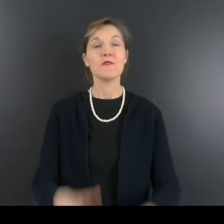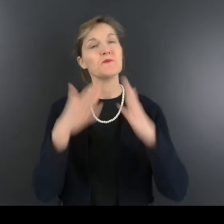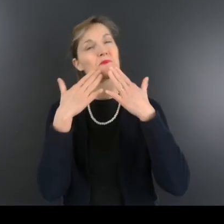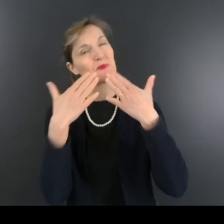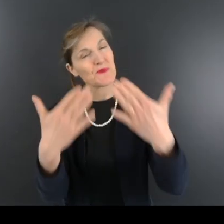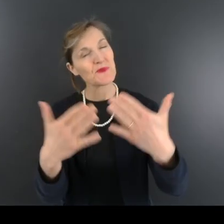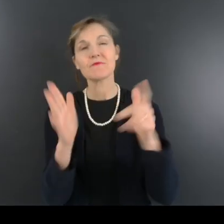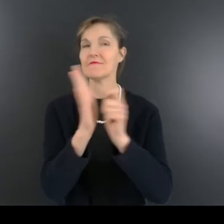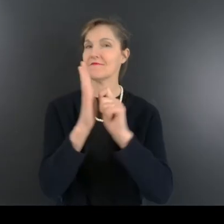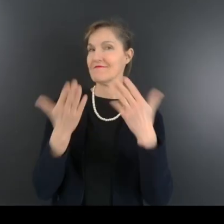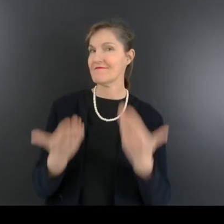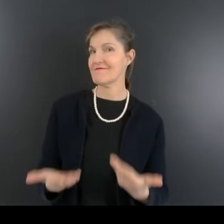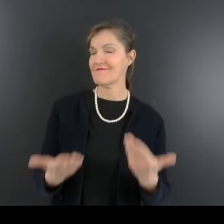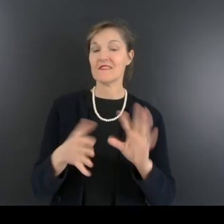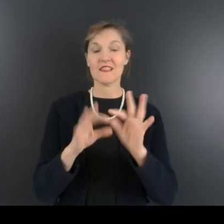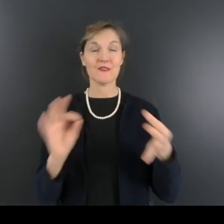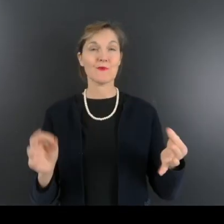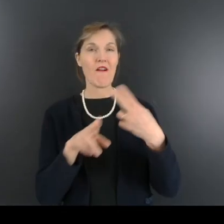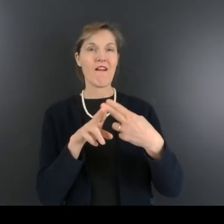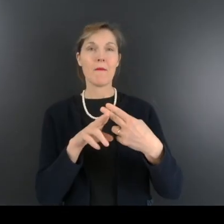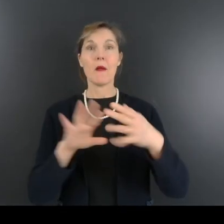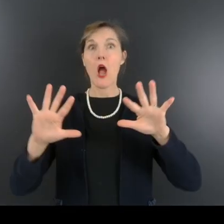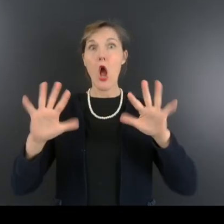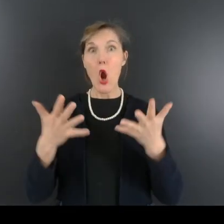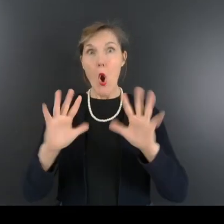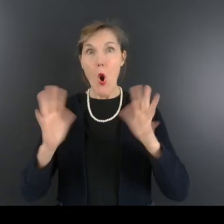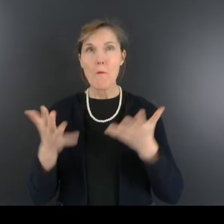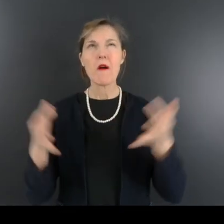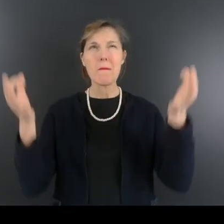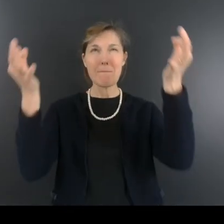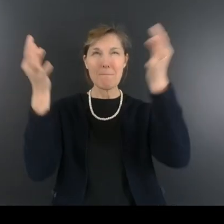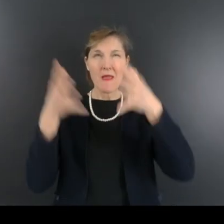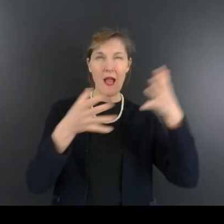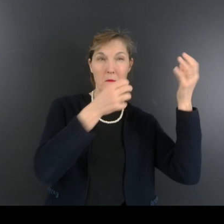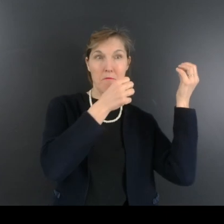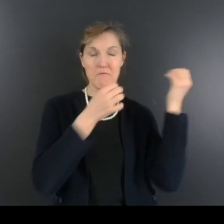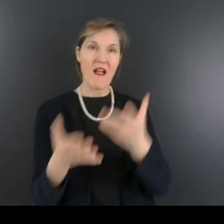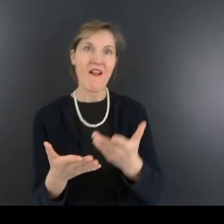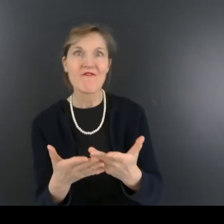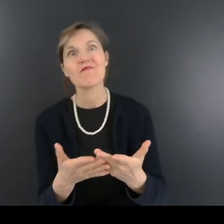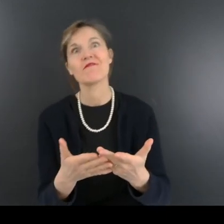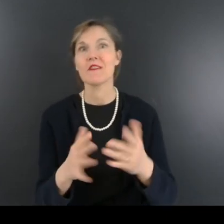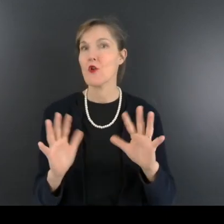Bonjour, aujourd'hui mon histoire s'intitule « Comment le miracle arriva ?